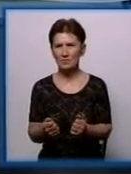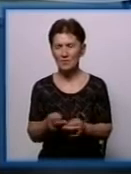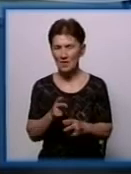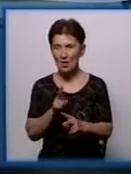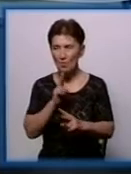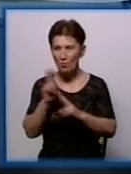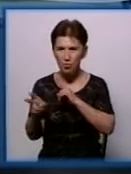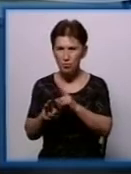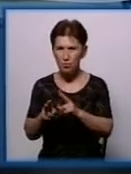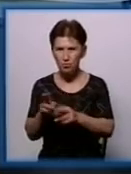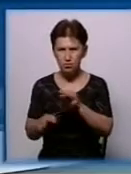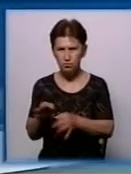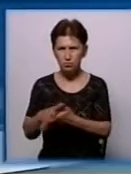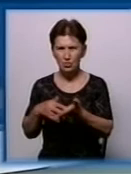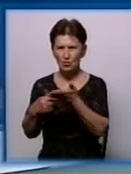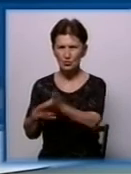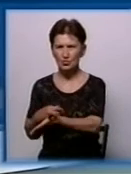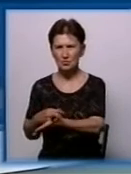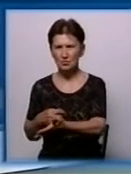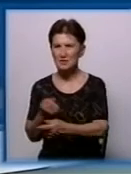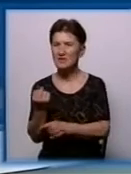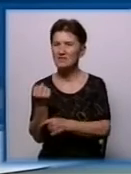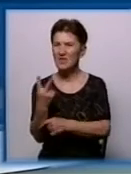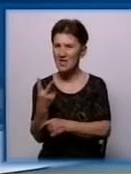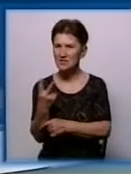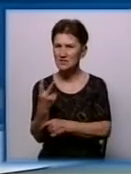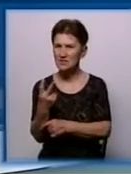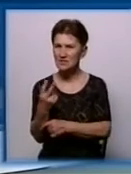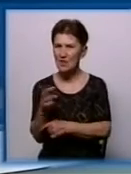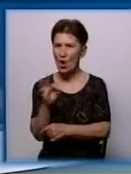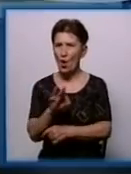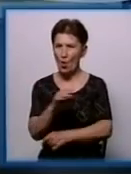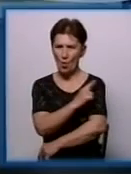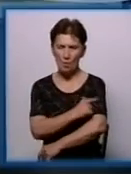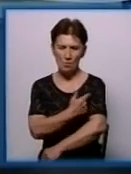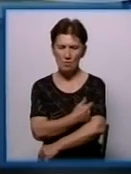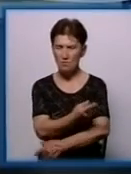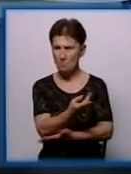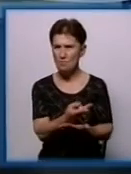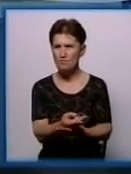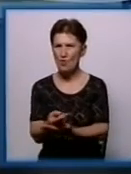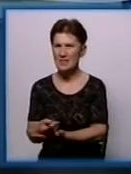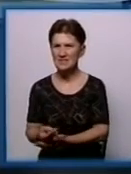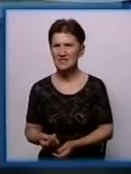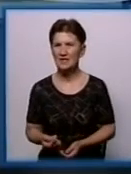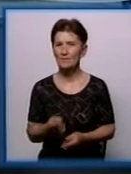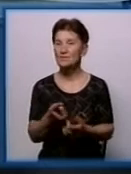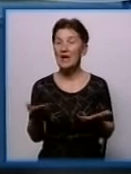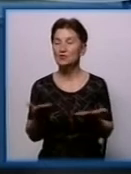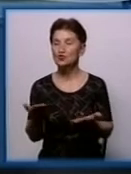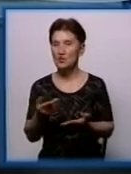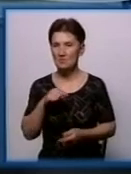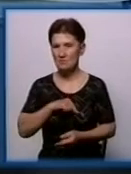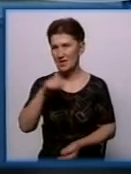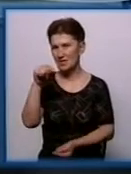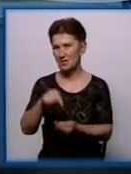здоров'я ми подали до суду, 12 позовів. Чимось вони характерні у цій будівлі, які можна